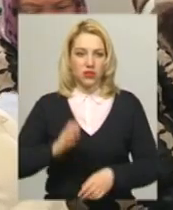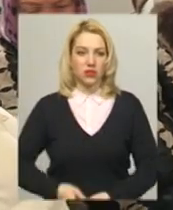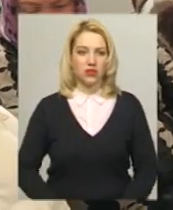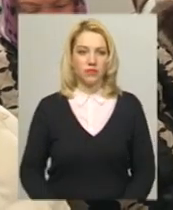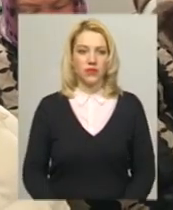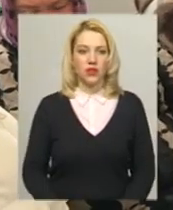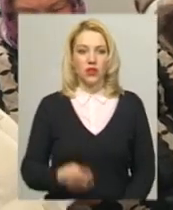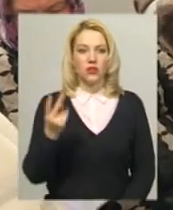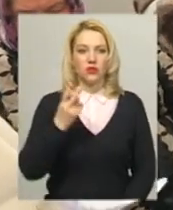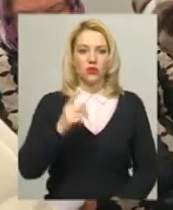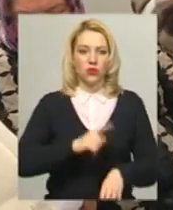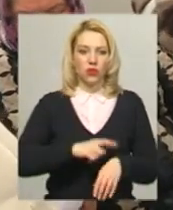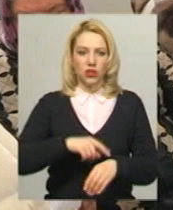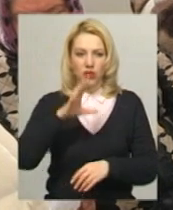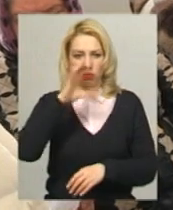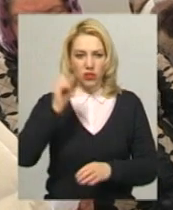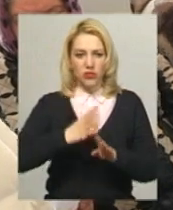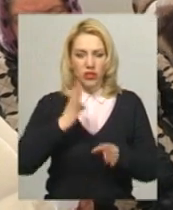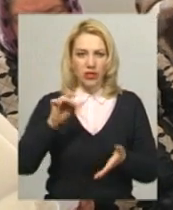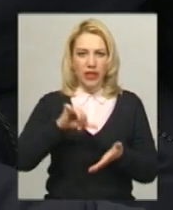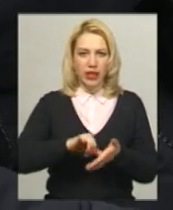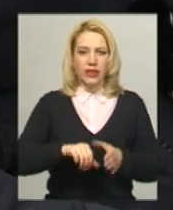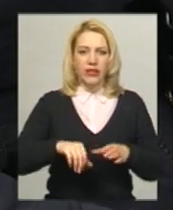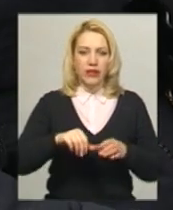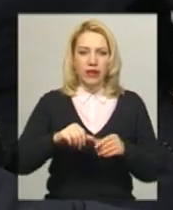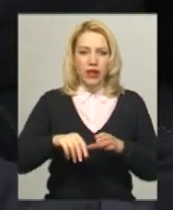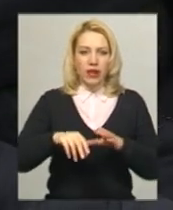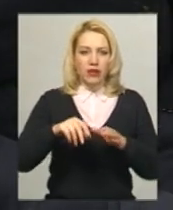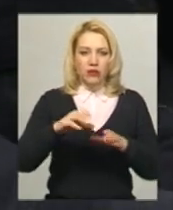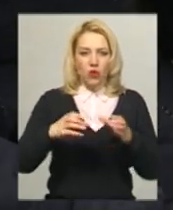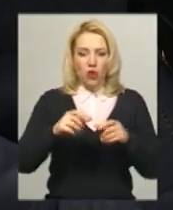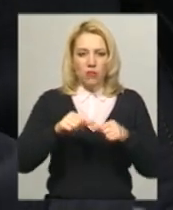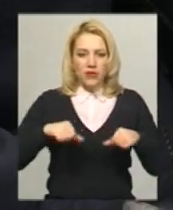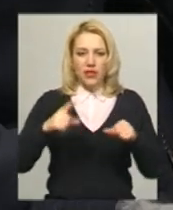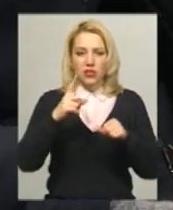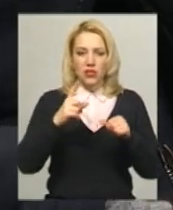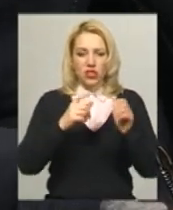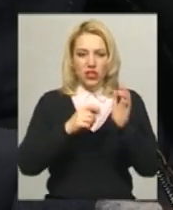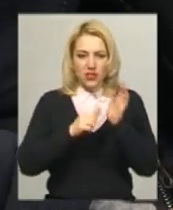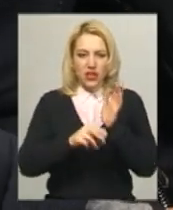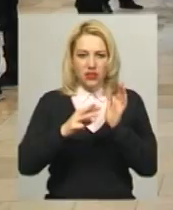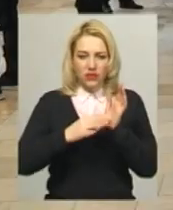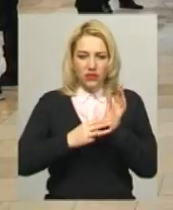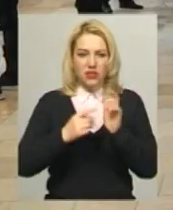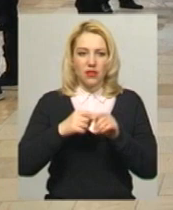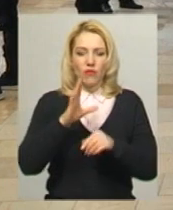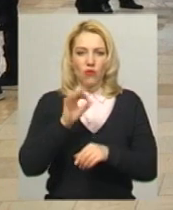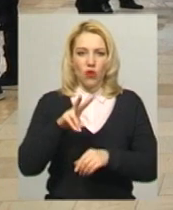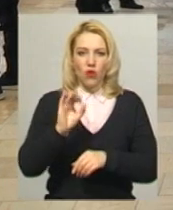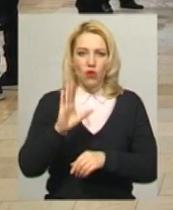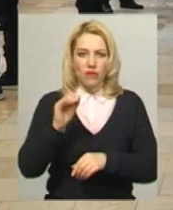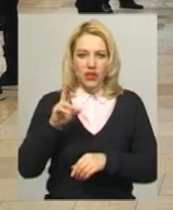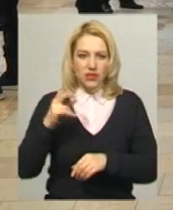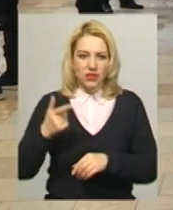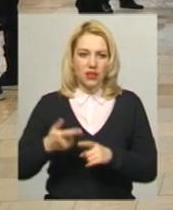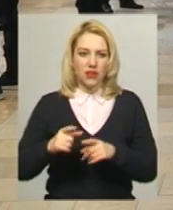З 2-ї години ночі у черзі член дільничої виборчої комісії номер 681130 Олексій Вальковець. Каже, голоси виборців